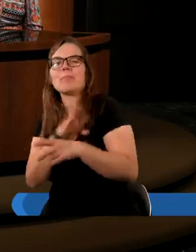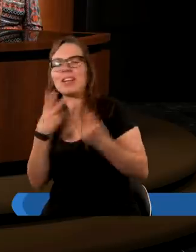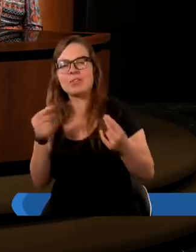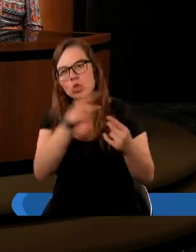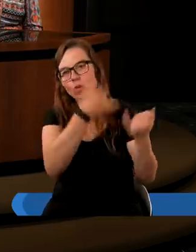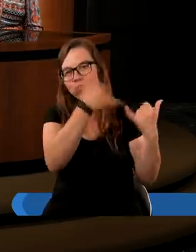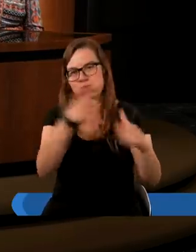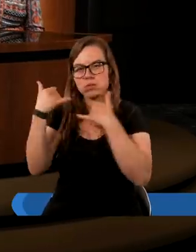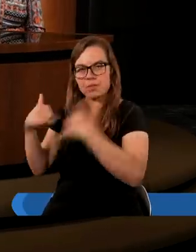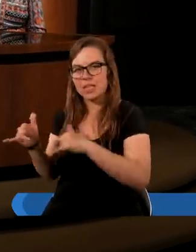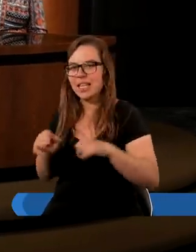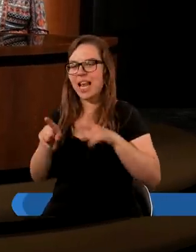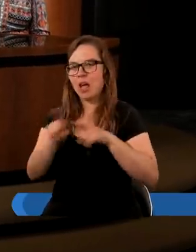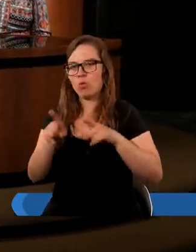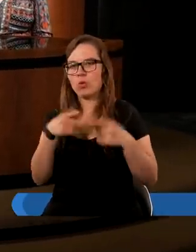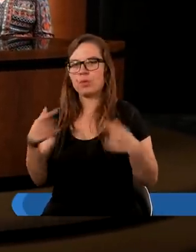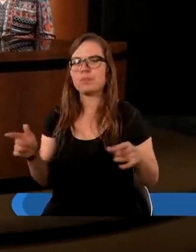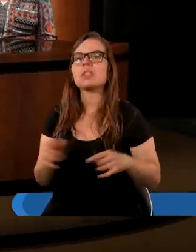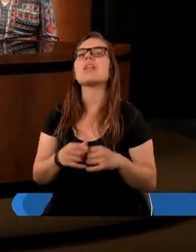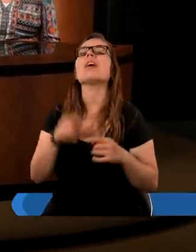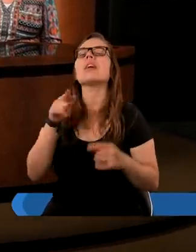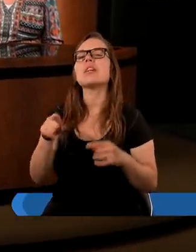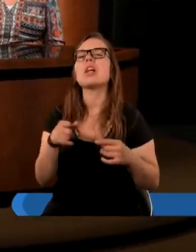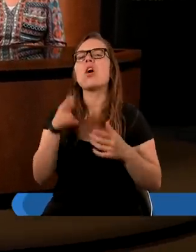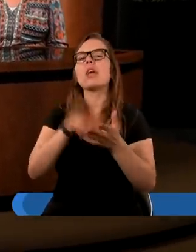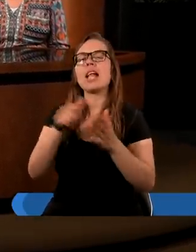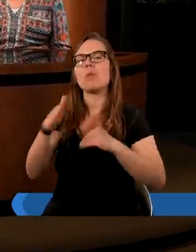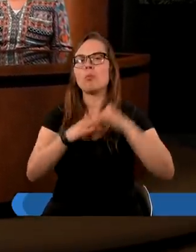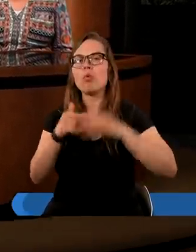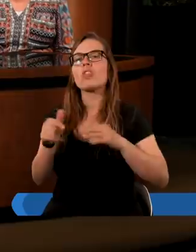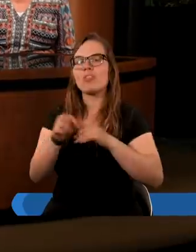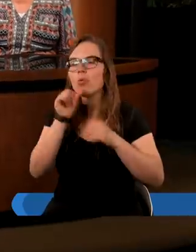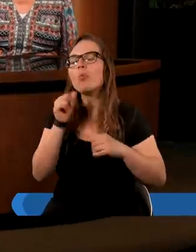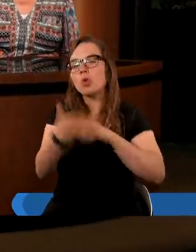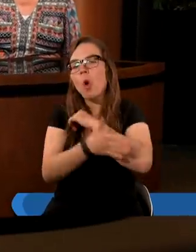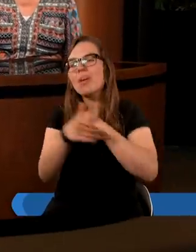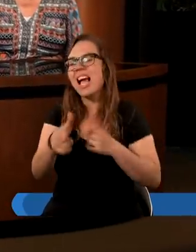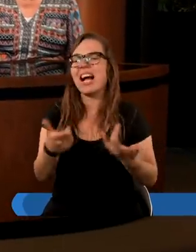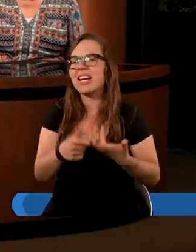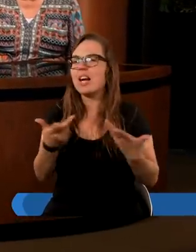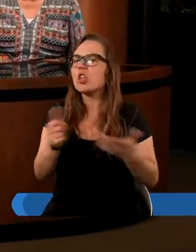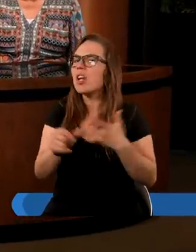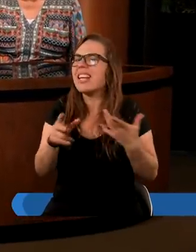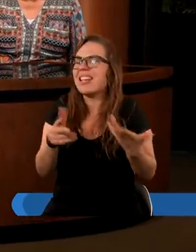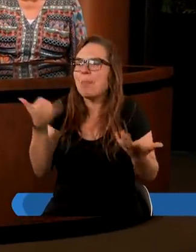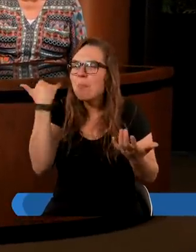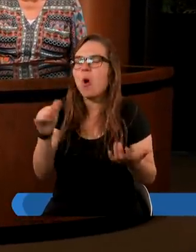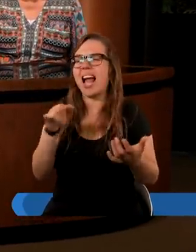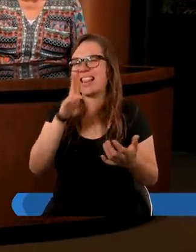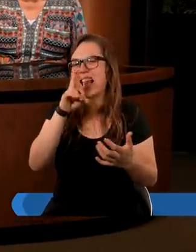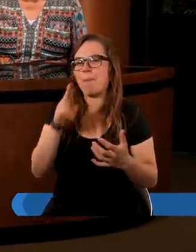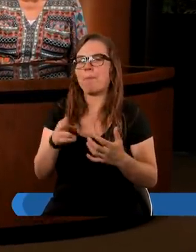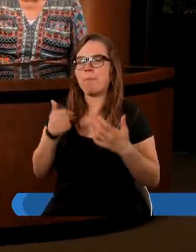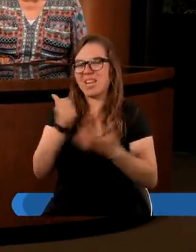ruchy, New Age czy jakieś inne, które na tym próbują się opierać, ale jest to błędne